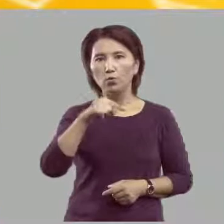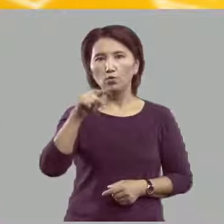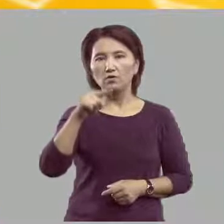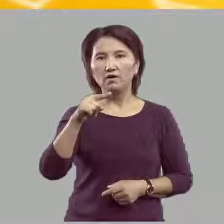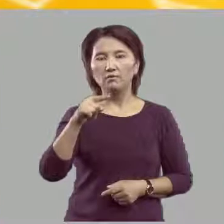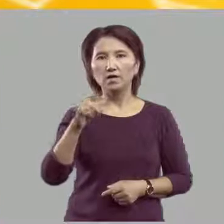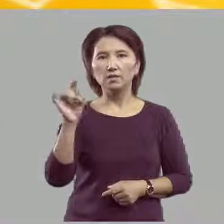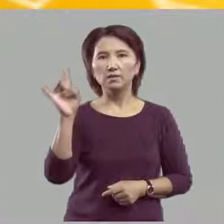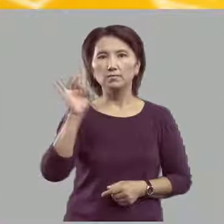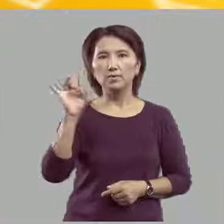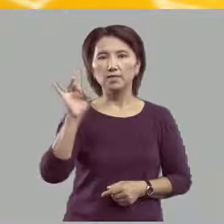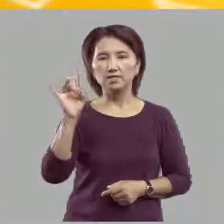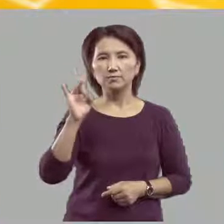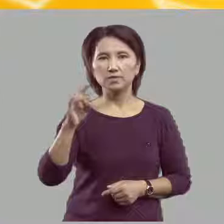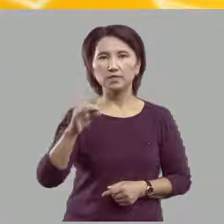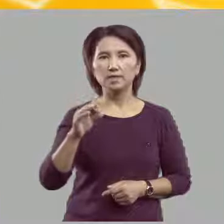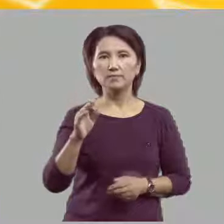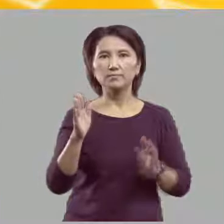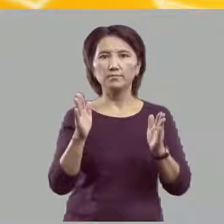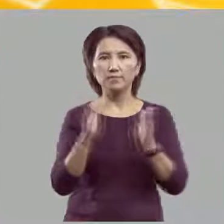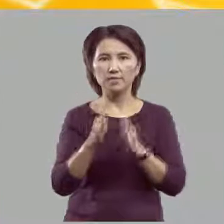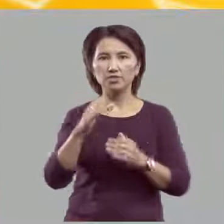меньше нижнего.